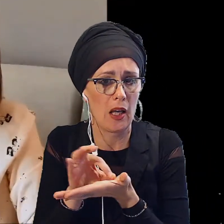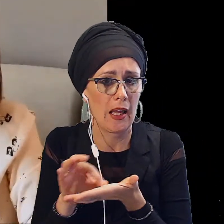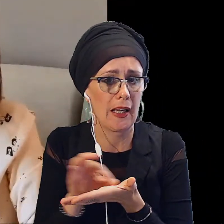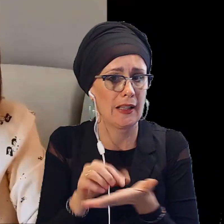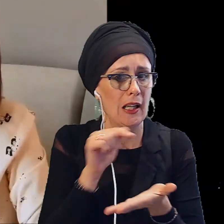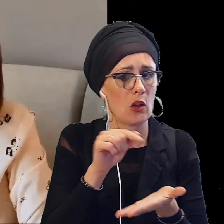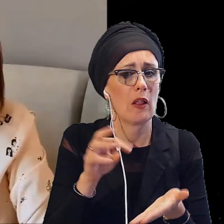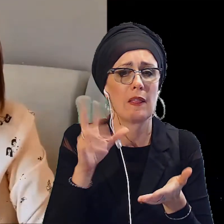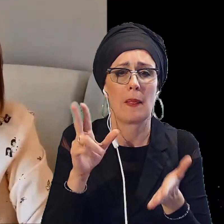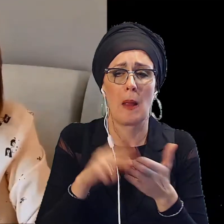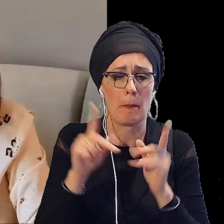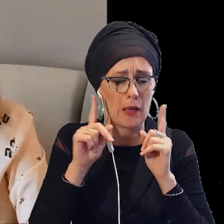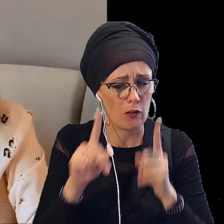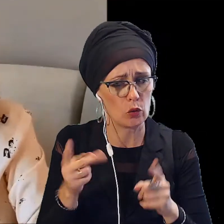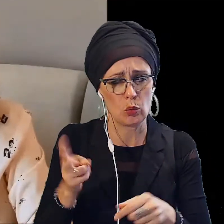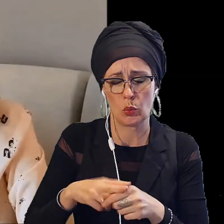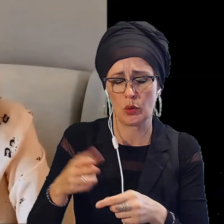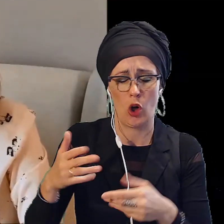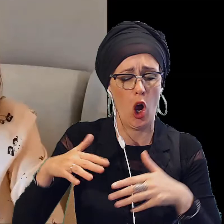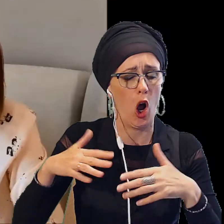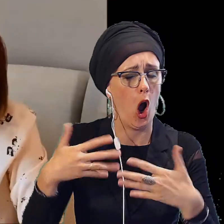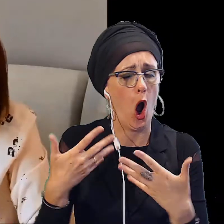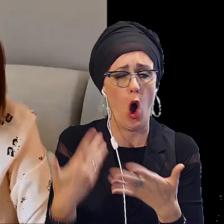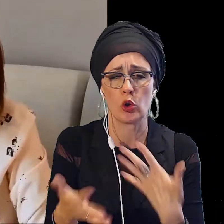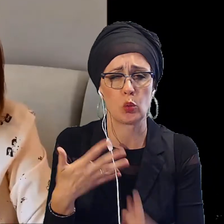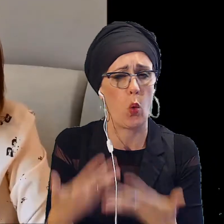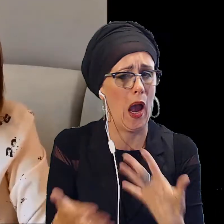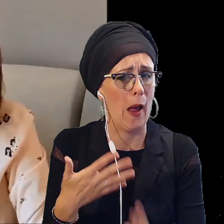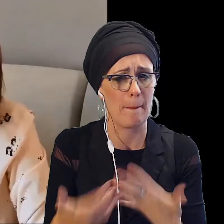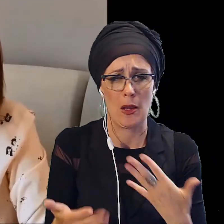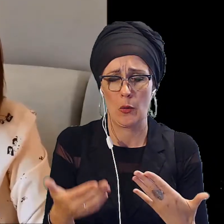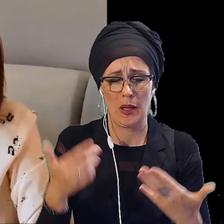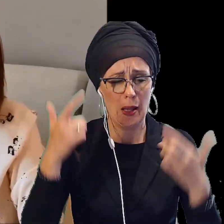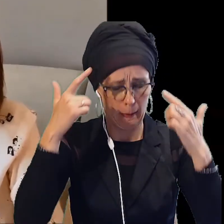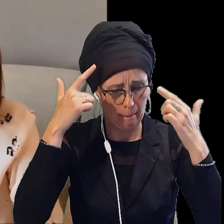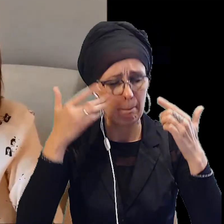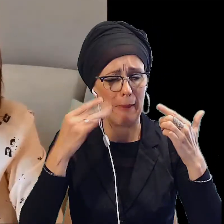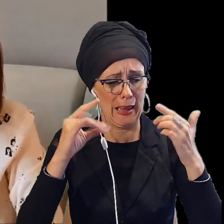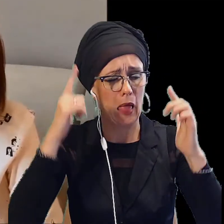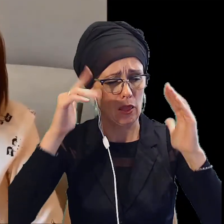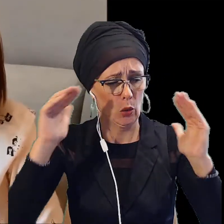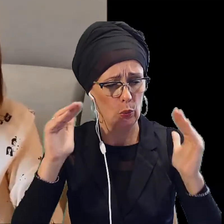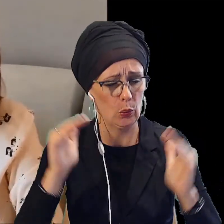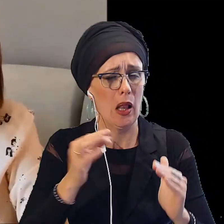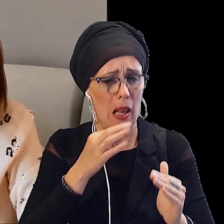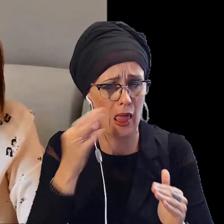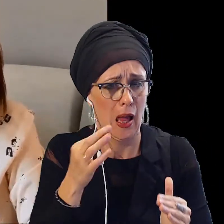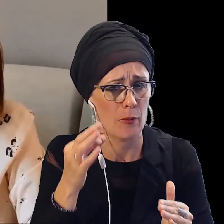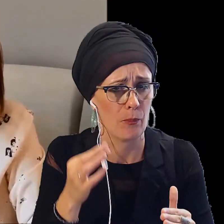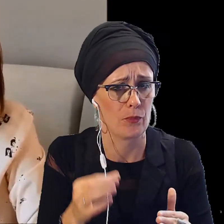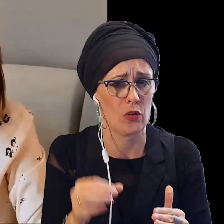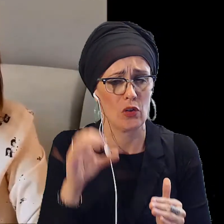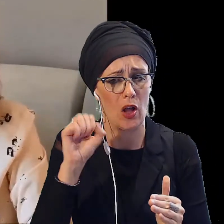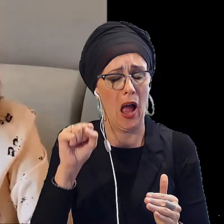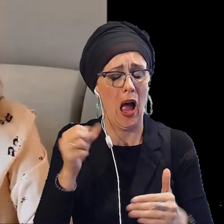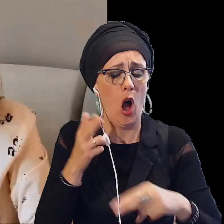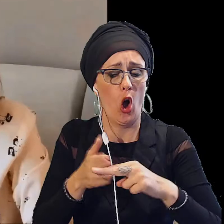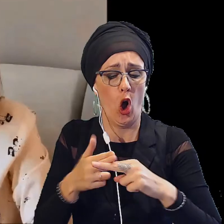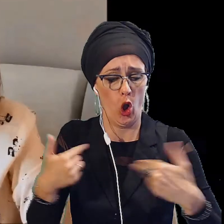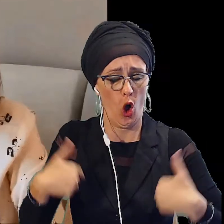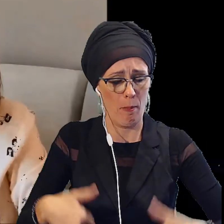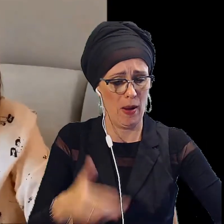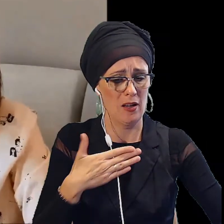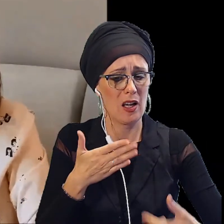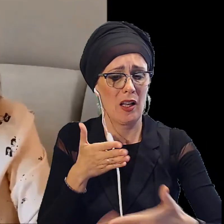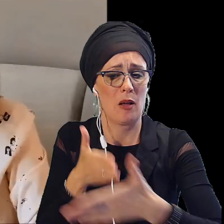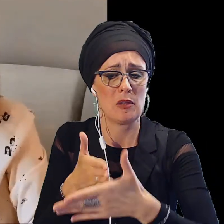które tak naprawdę osłabiały objawy migreny, ale migrena występowała nadal. Ta choroba bardzo ogranicza często